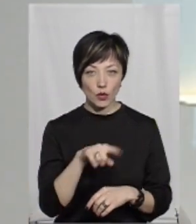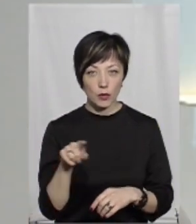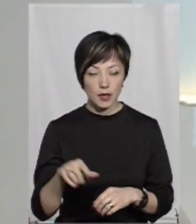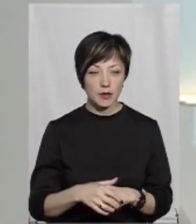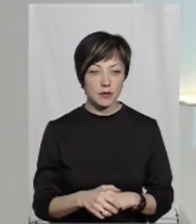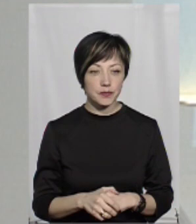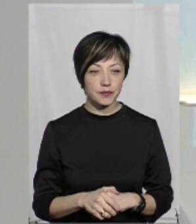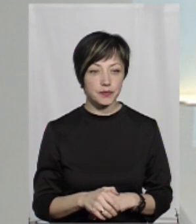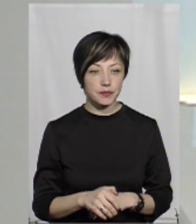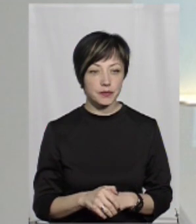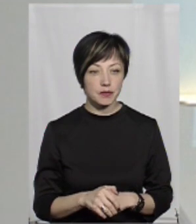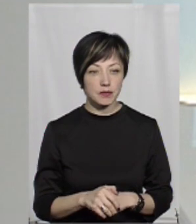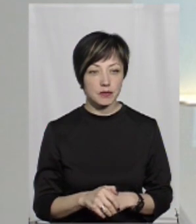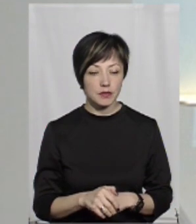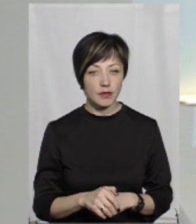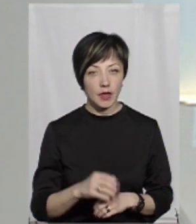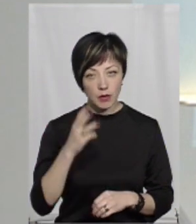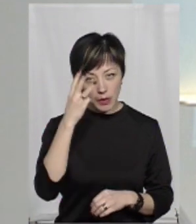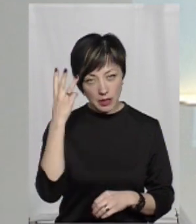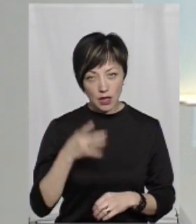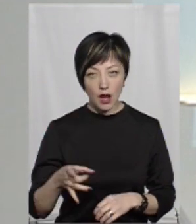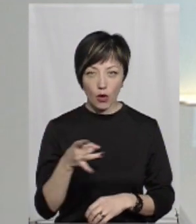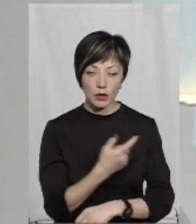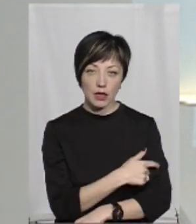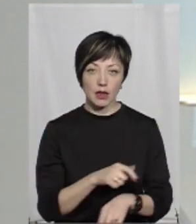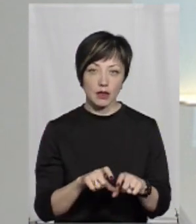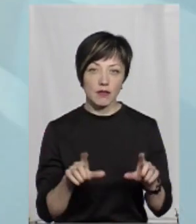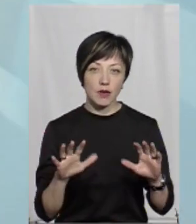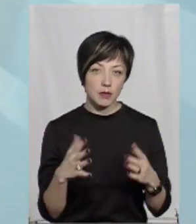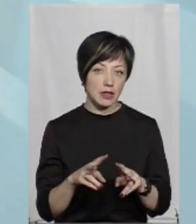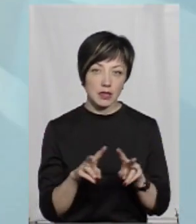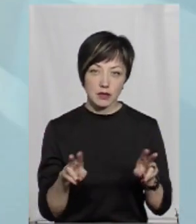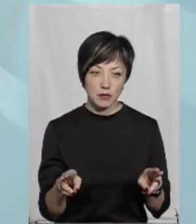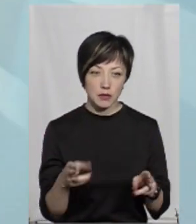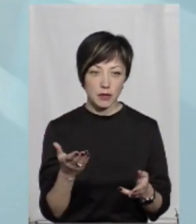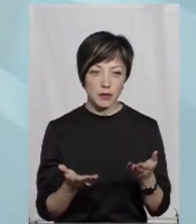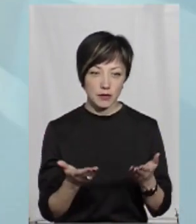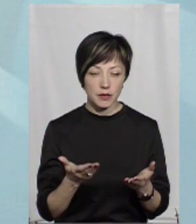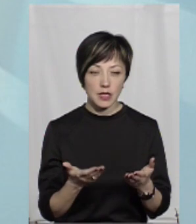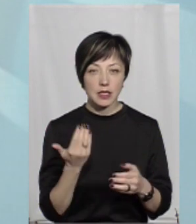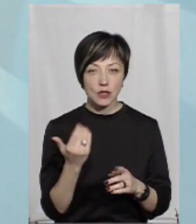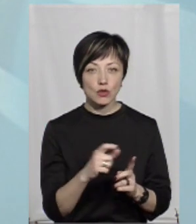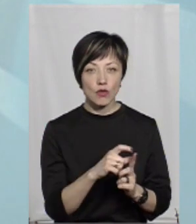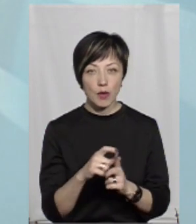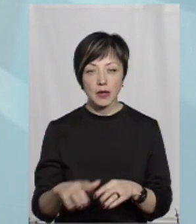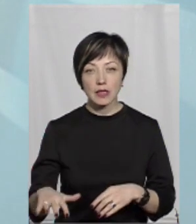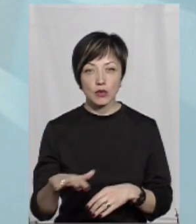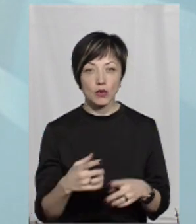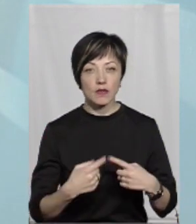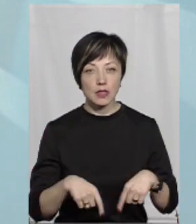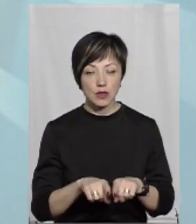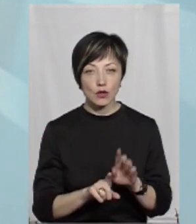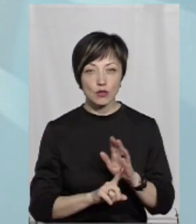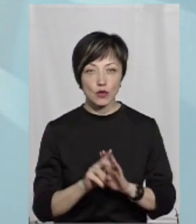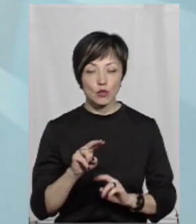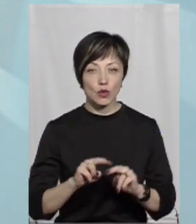Хмельницької центральної районної лікарні. Це випадок такий самий, напевно. За її словами, на території відділення